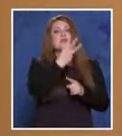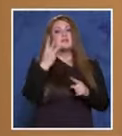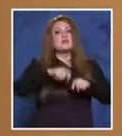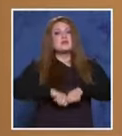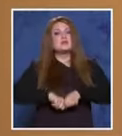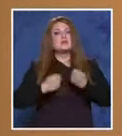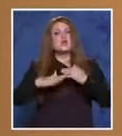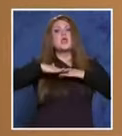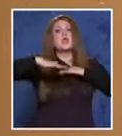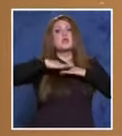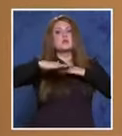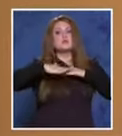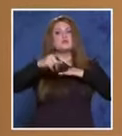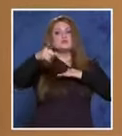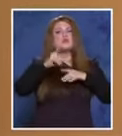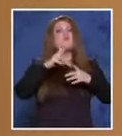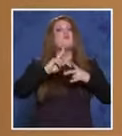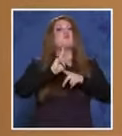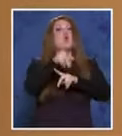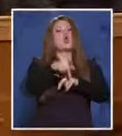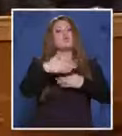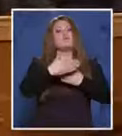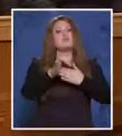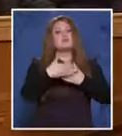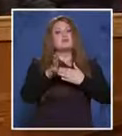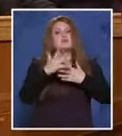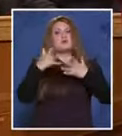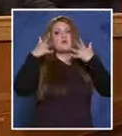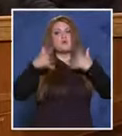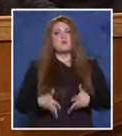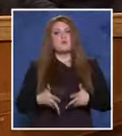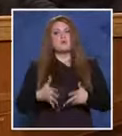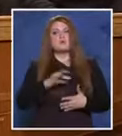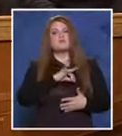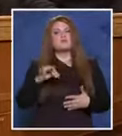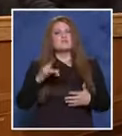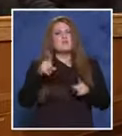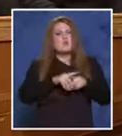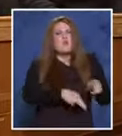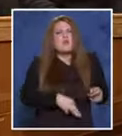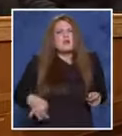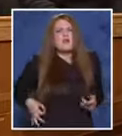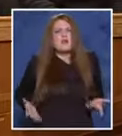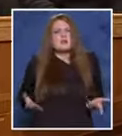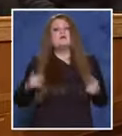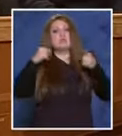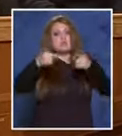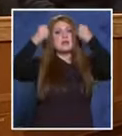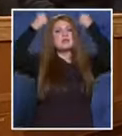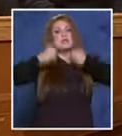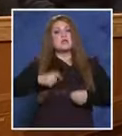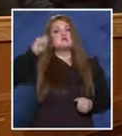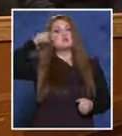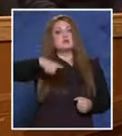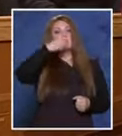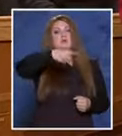имущество на пострадалия, входната врата на пострадалия си, изключително ли на цинизъм и вандализъм. Всичко това обославя налагането на тежко наказание